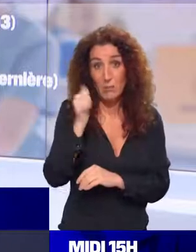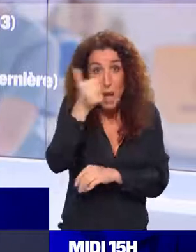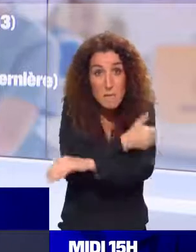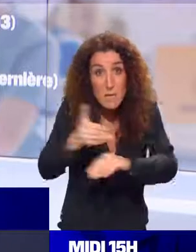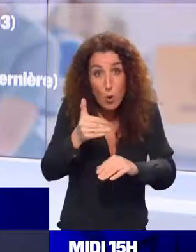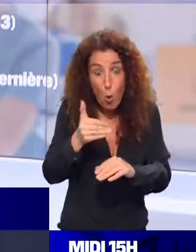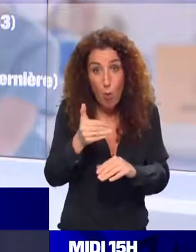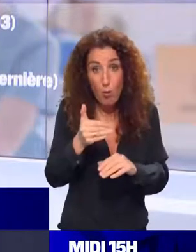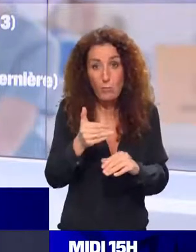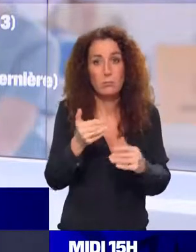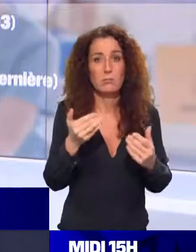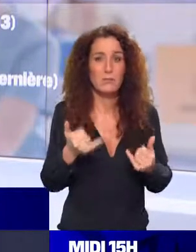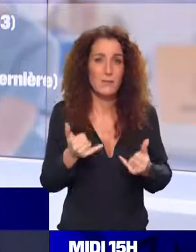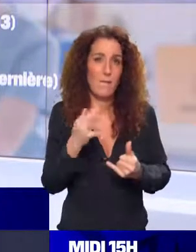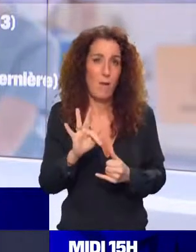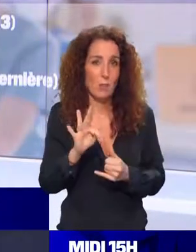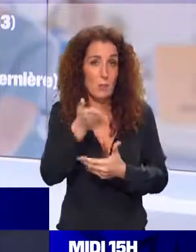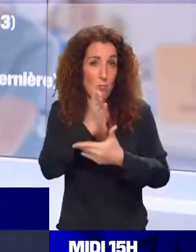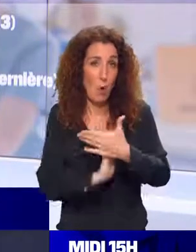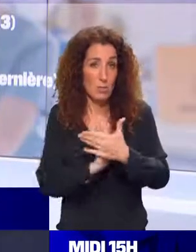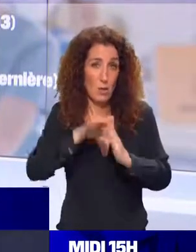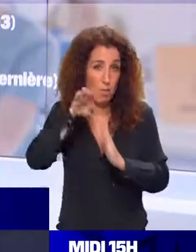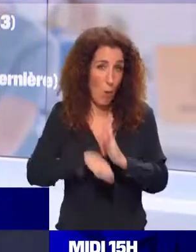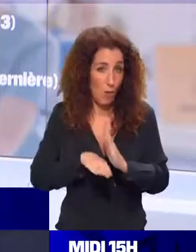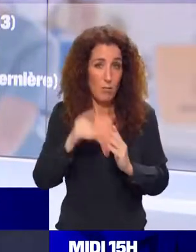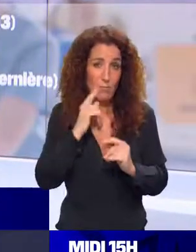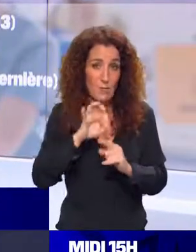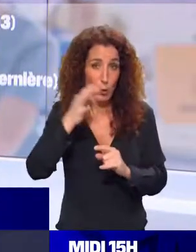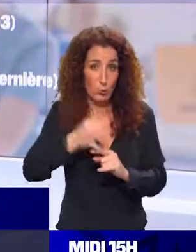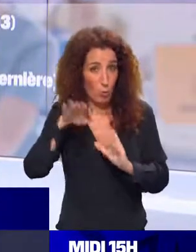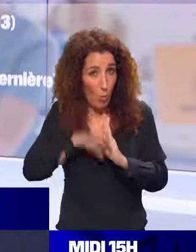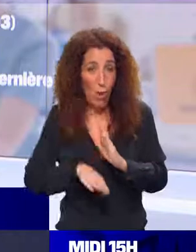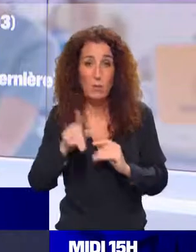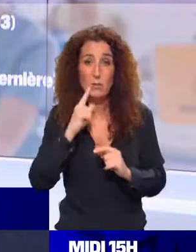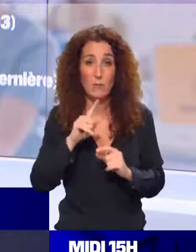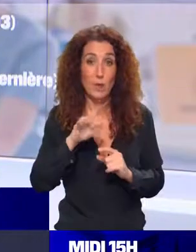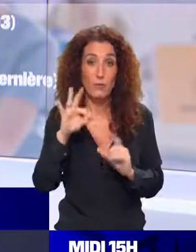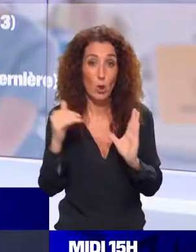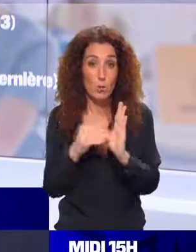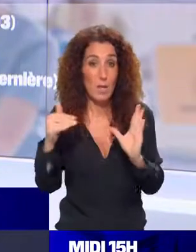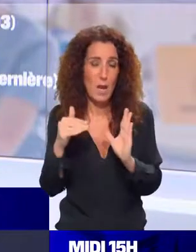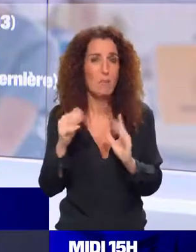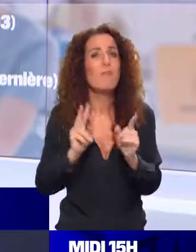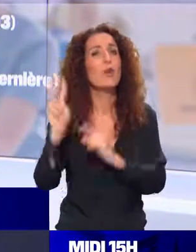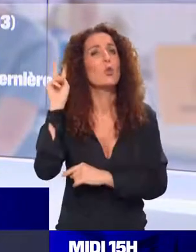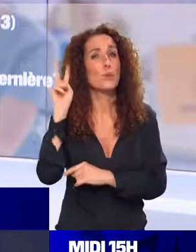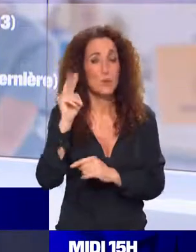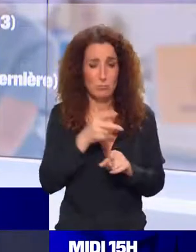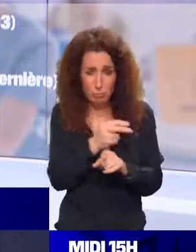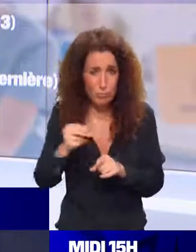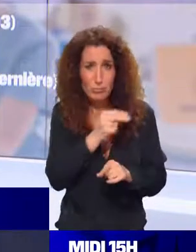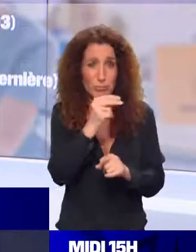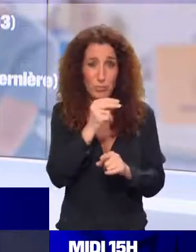voyez, c'est encore moitié moins en France. À peine 550 000 doses environ. C'était vendredi dernier pour le plus